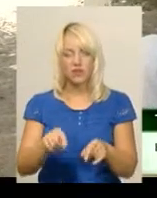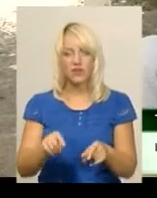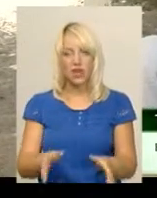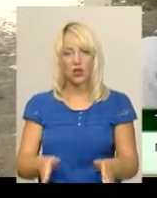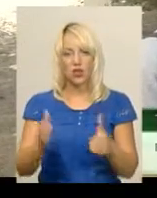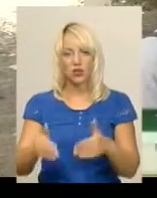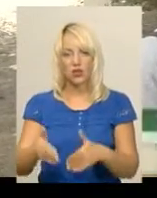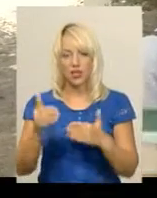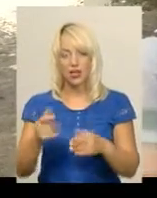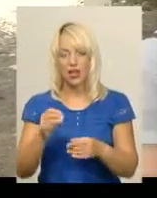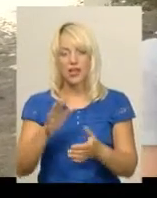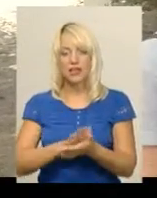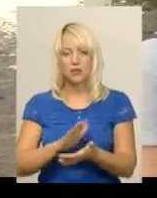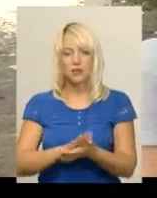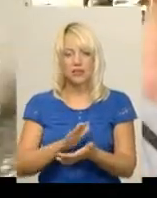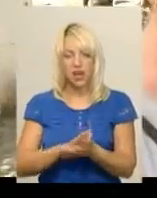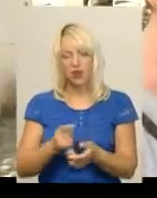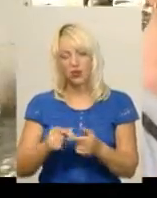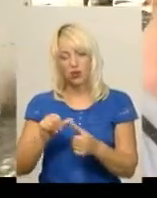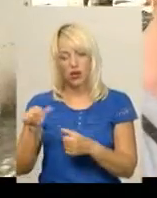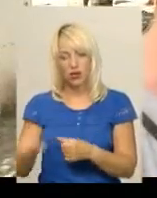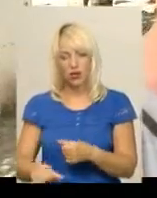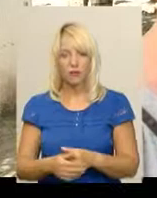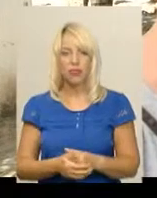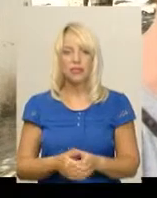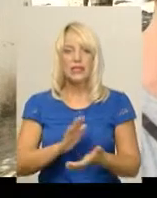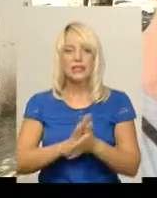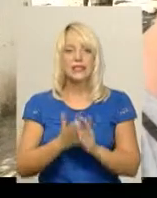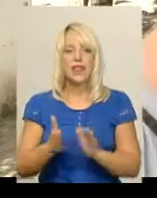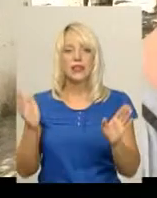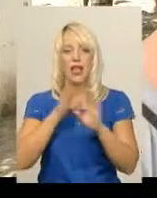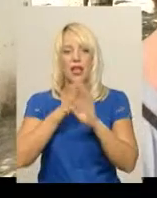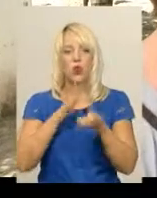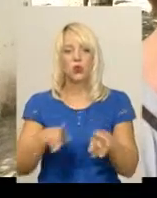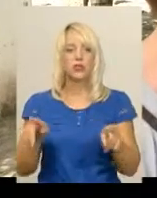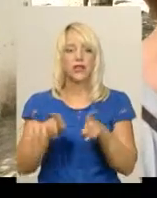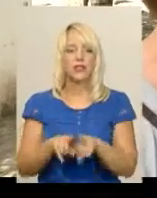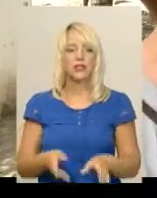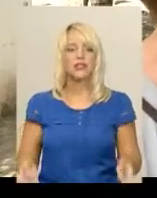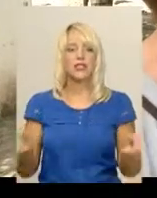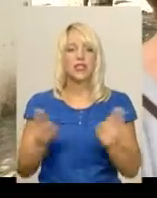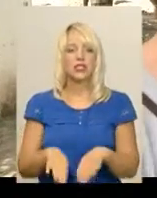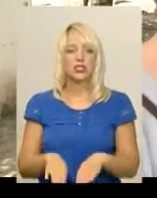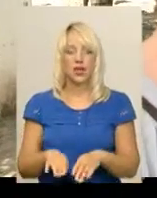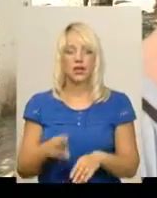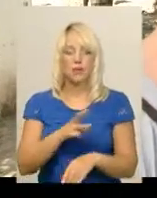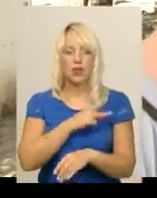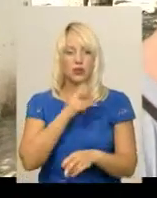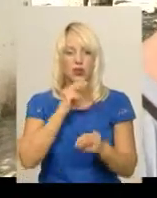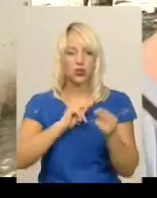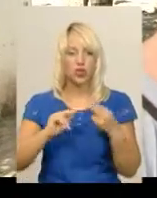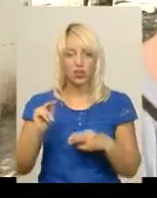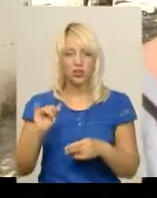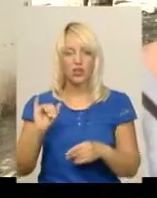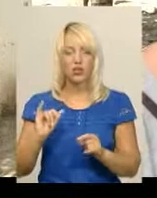інше сміття в контейнері, які поряд стоять. Стан екології такий залишає бажати кращого